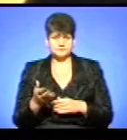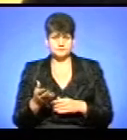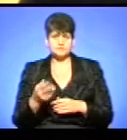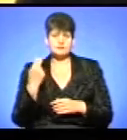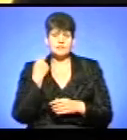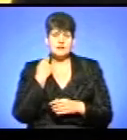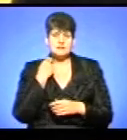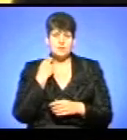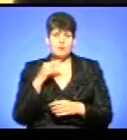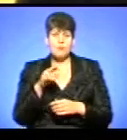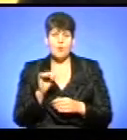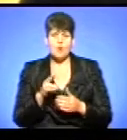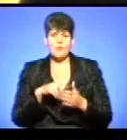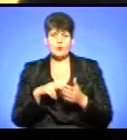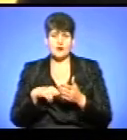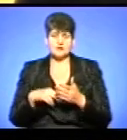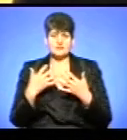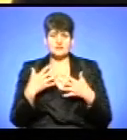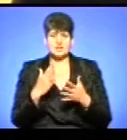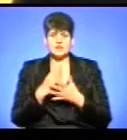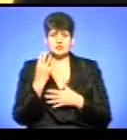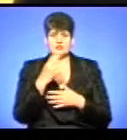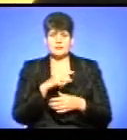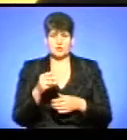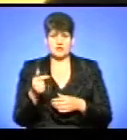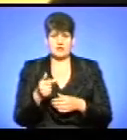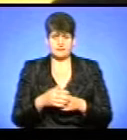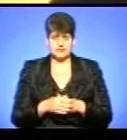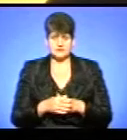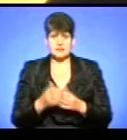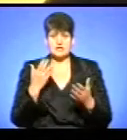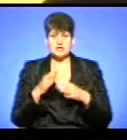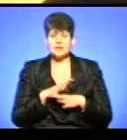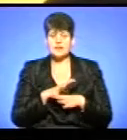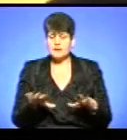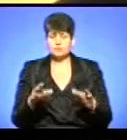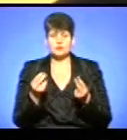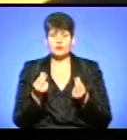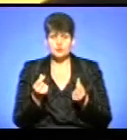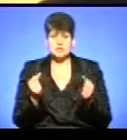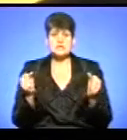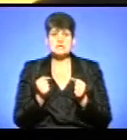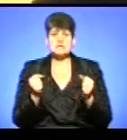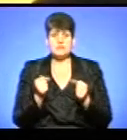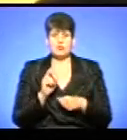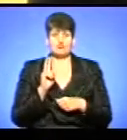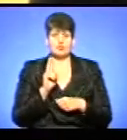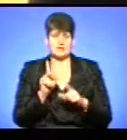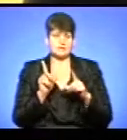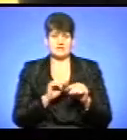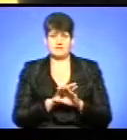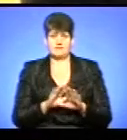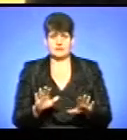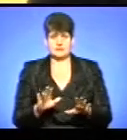Заборгованість по податках вже досягає 4 мільйони гривень. Якщо не буде коштів, то зимою тролейбус просто не вийде.